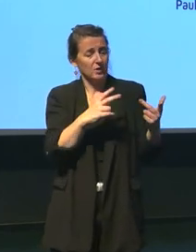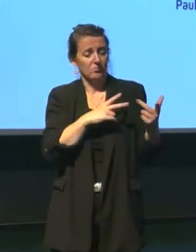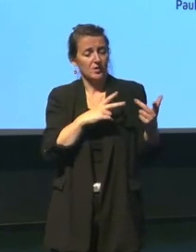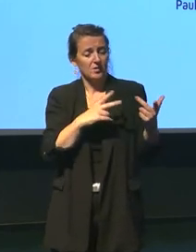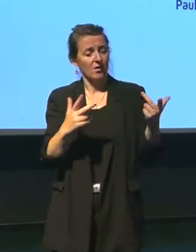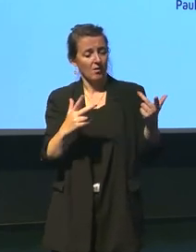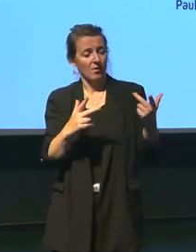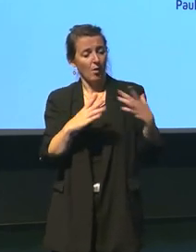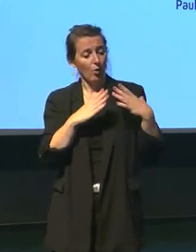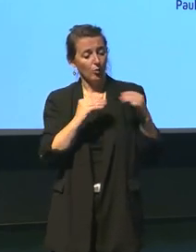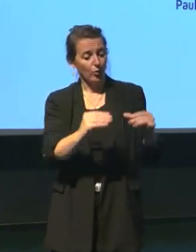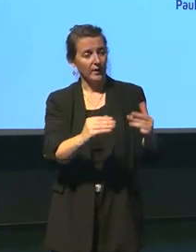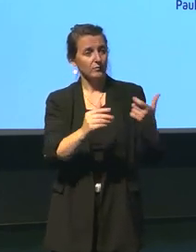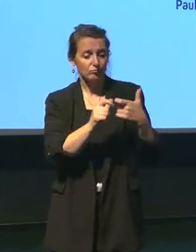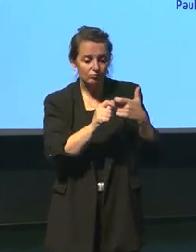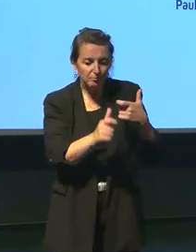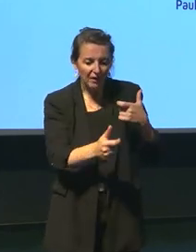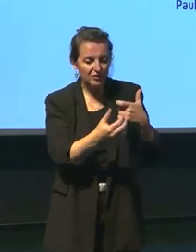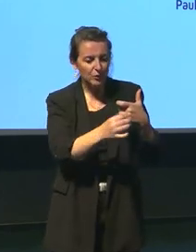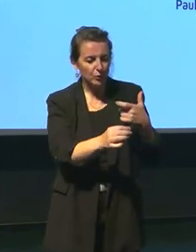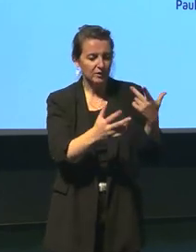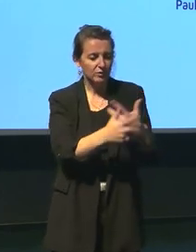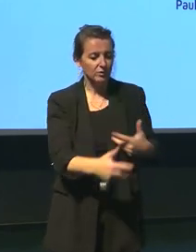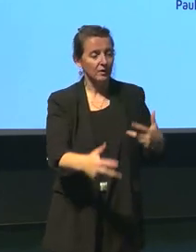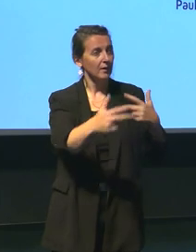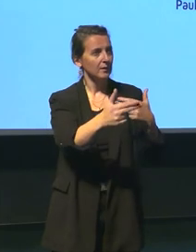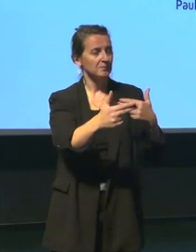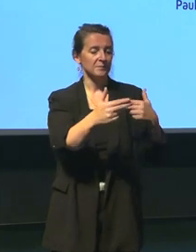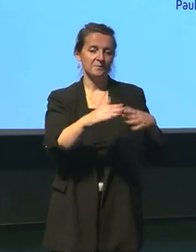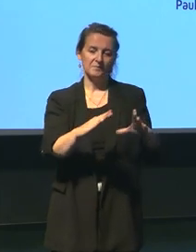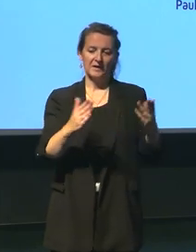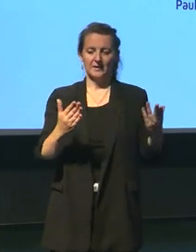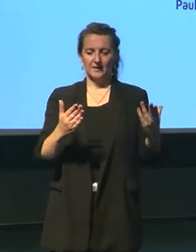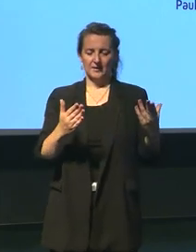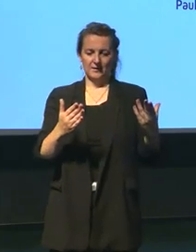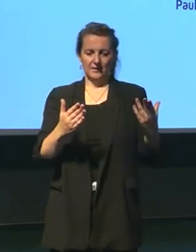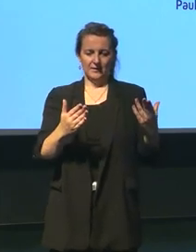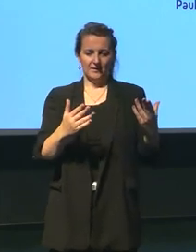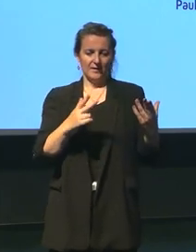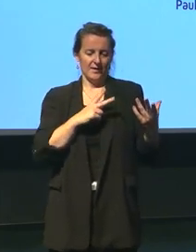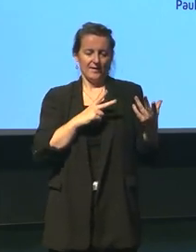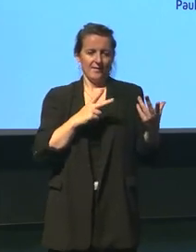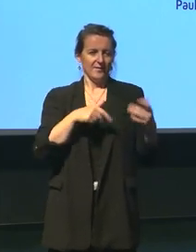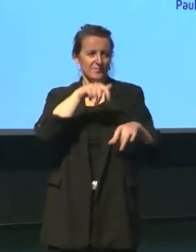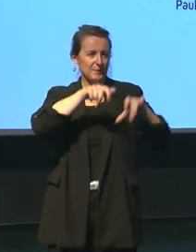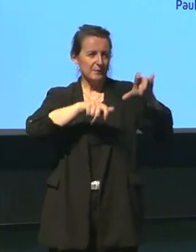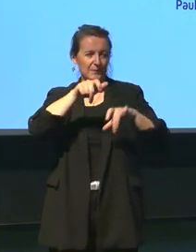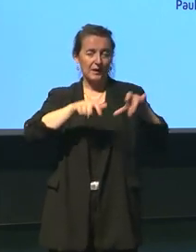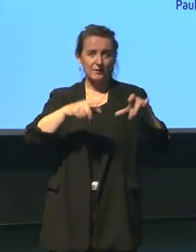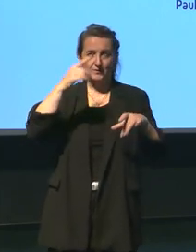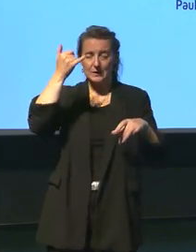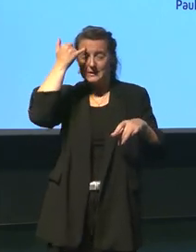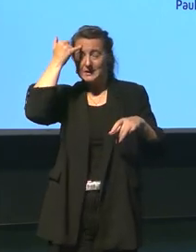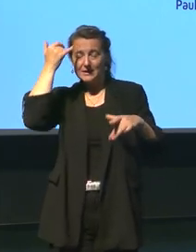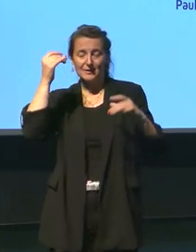sur le champ pendant son siècle et c'est sûr que notre passé est percevée de génie nous ne pourrons que nous